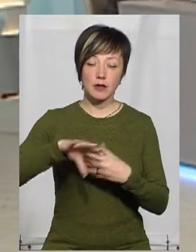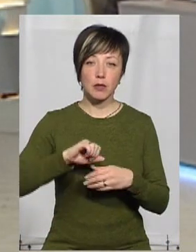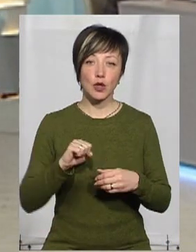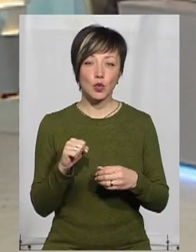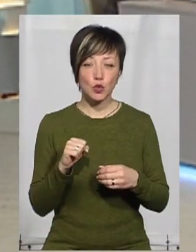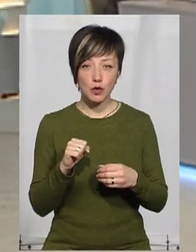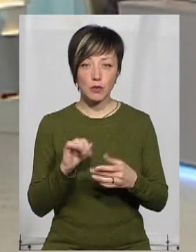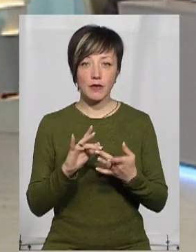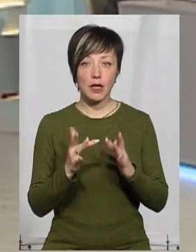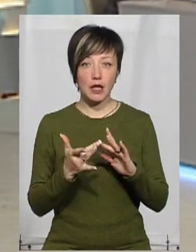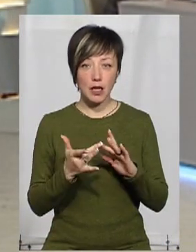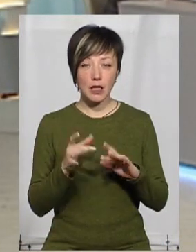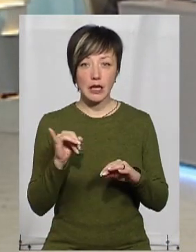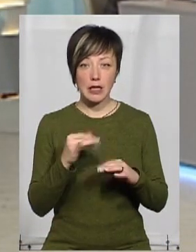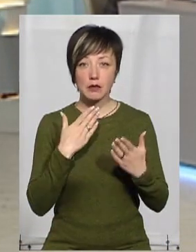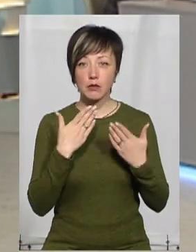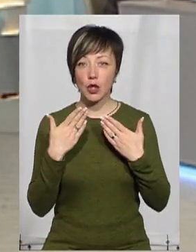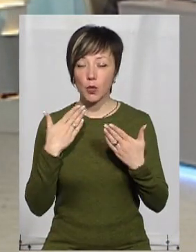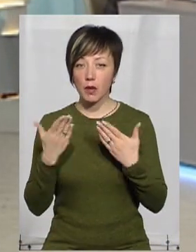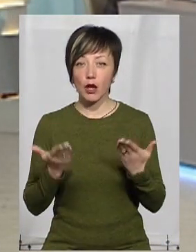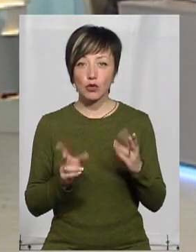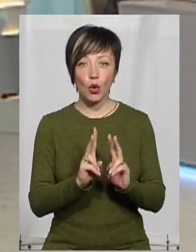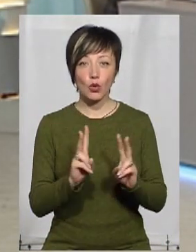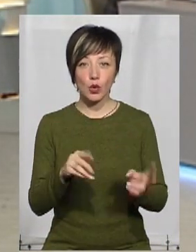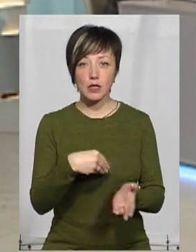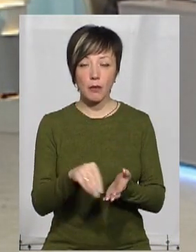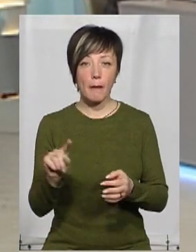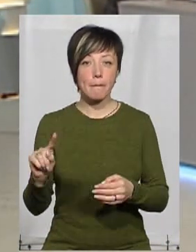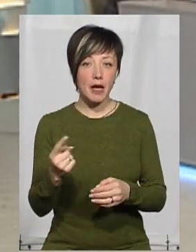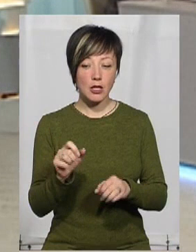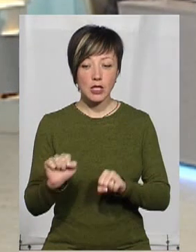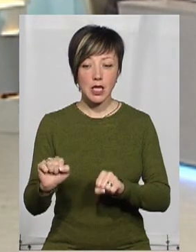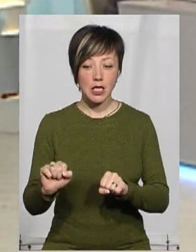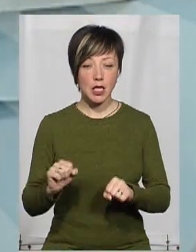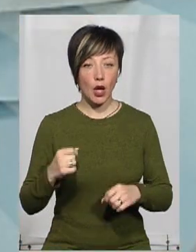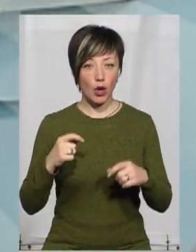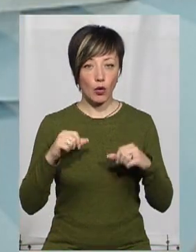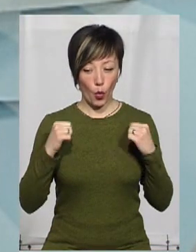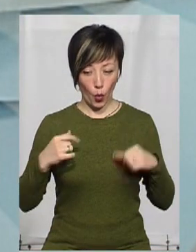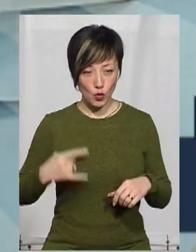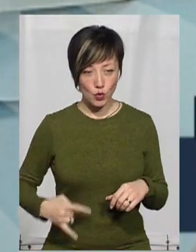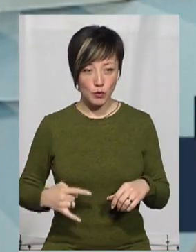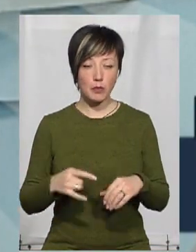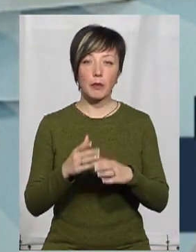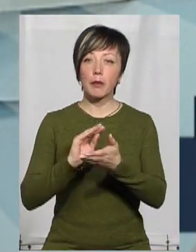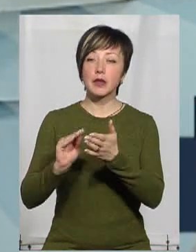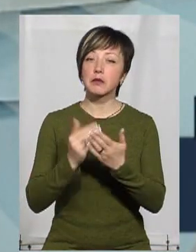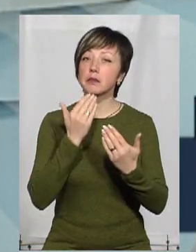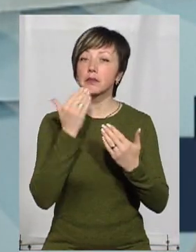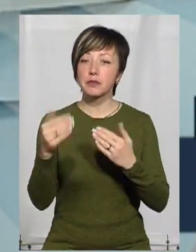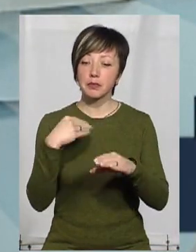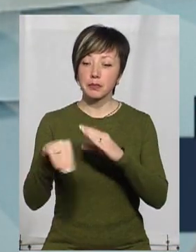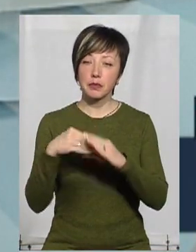дружимо в інтернеті. І ми спілкуємося. Якщо хтось закупив перші захисні костюми, ми пишемо до них і